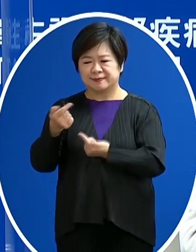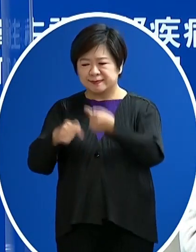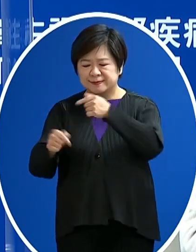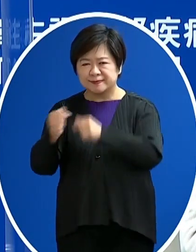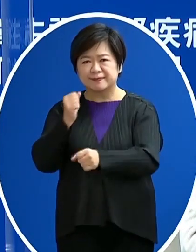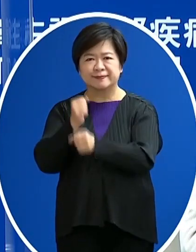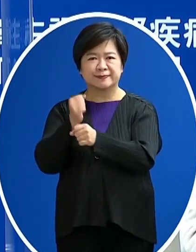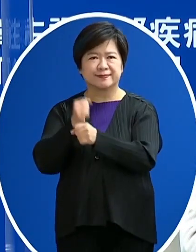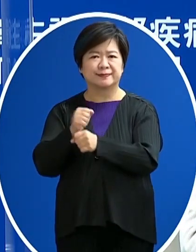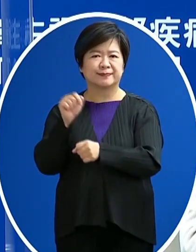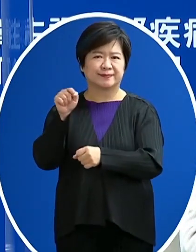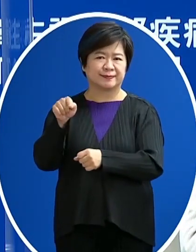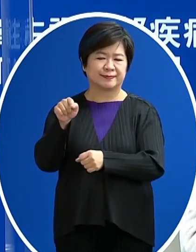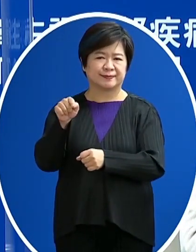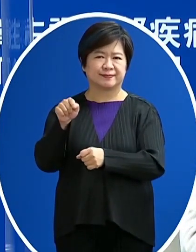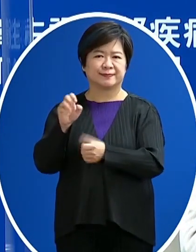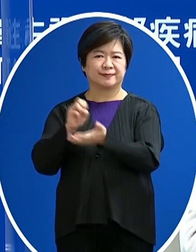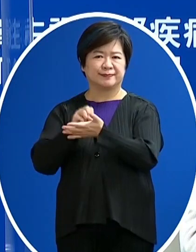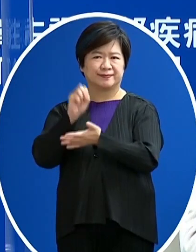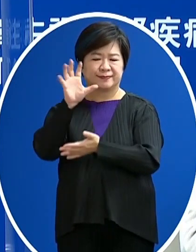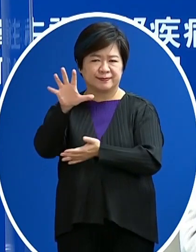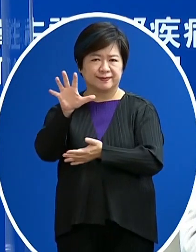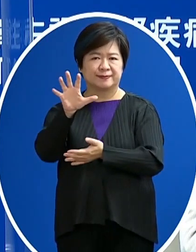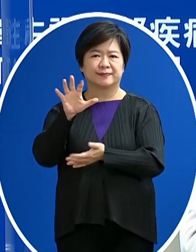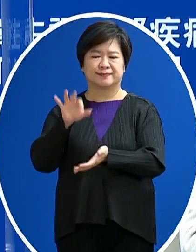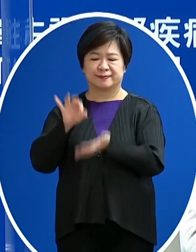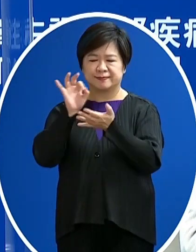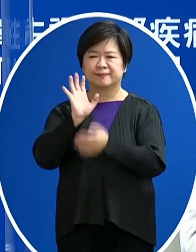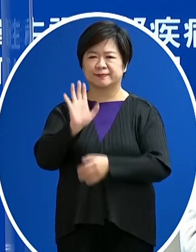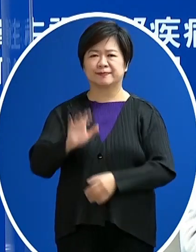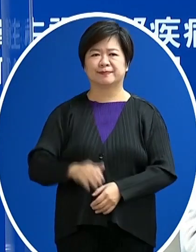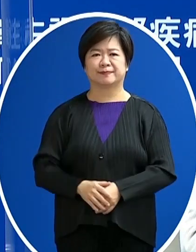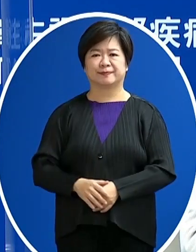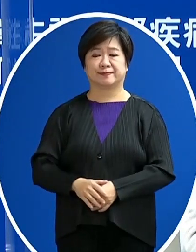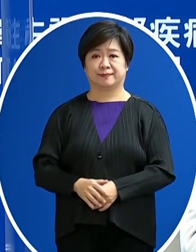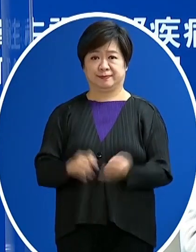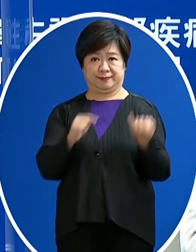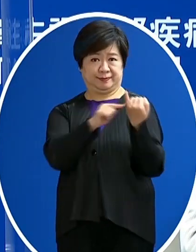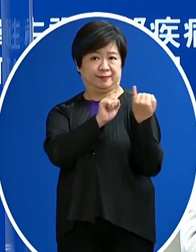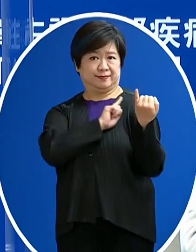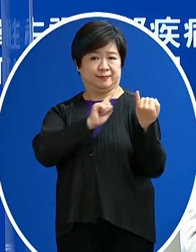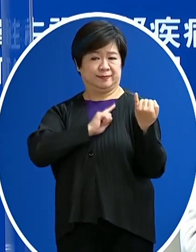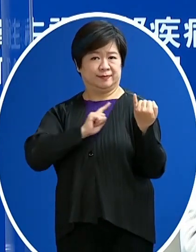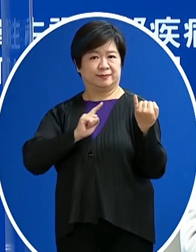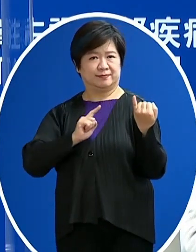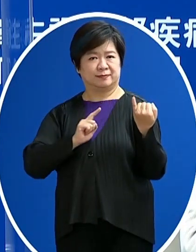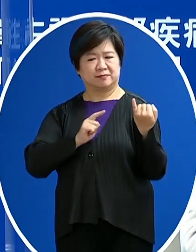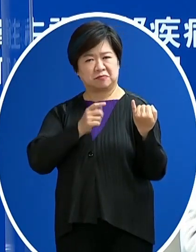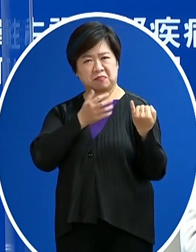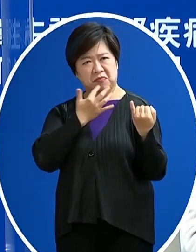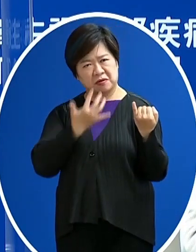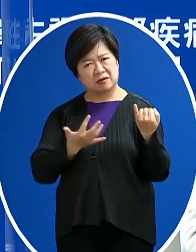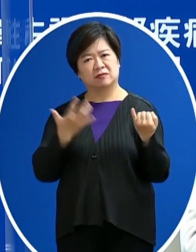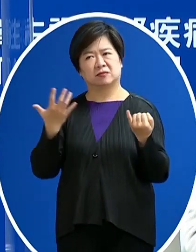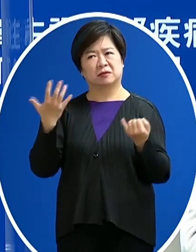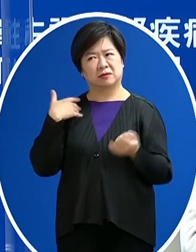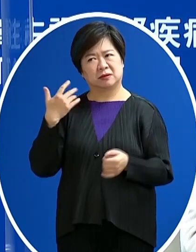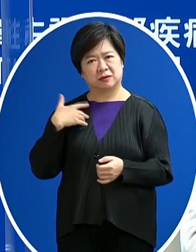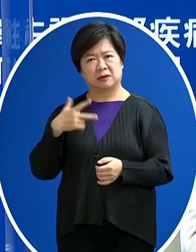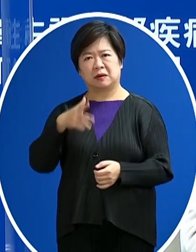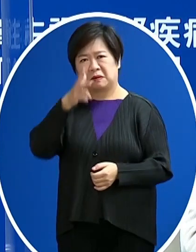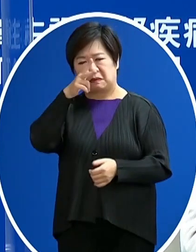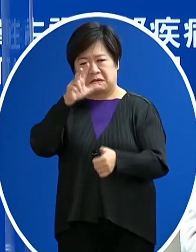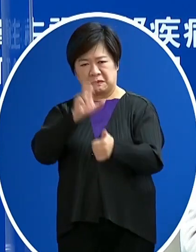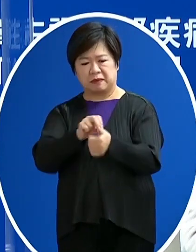好像有這樣的一個報告裡面有提到 他致數有這樣的一個被咬到的經驗